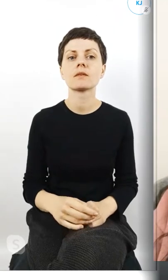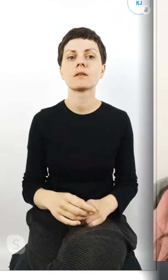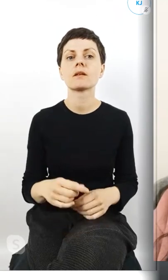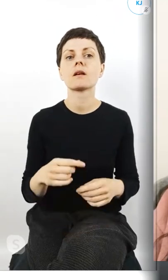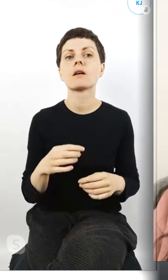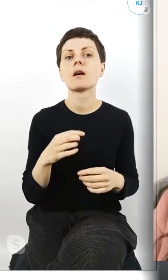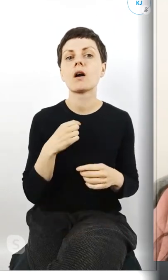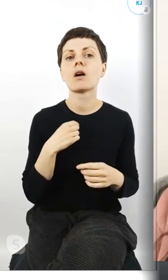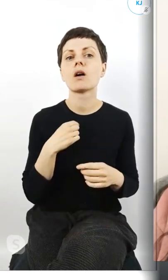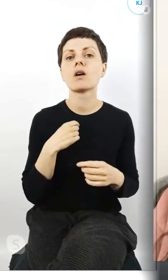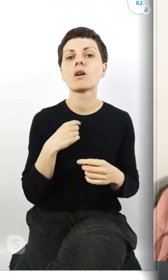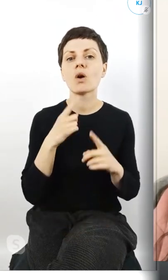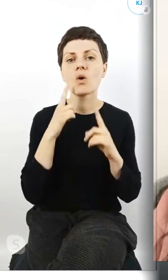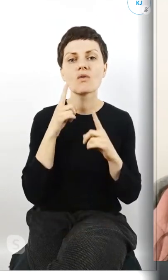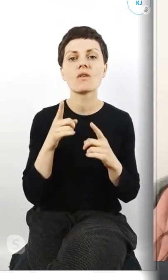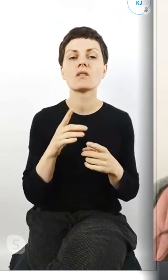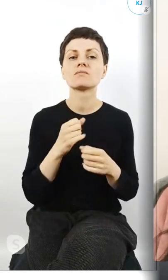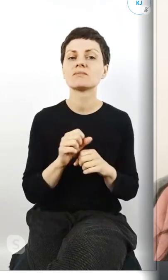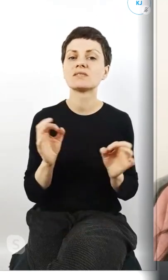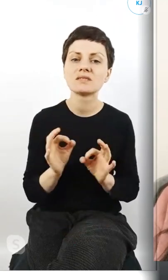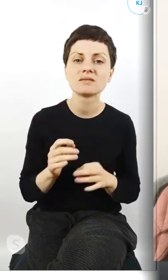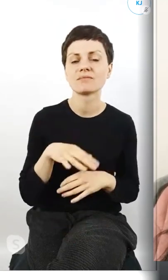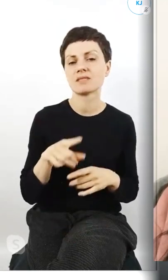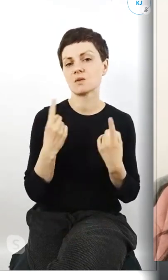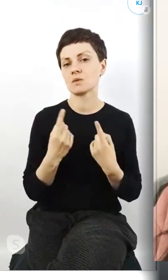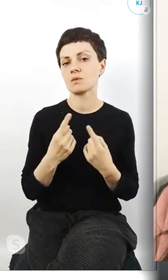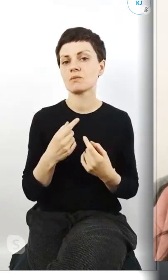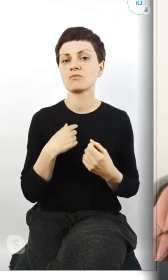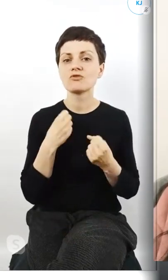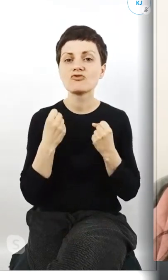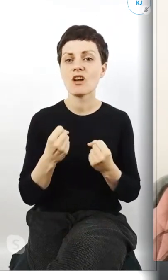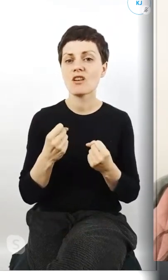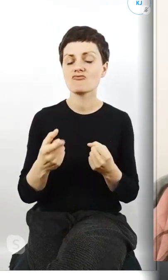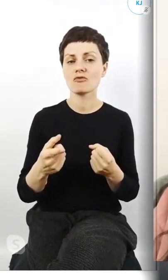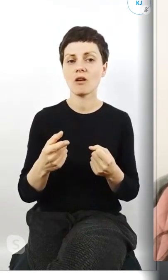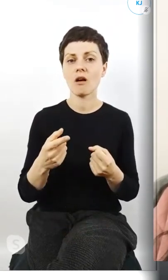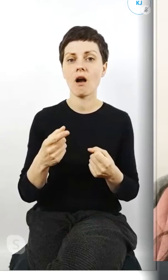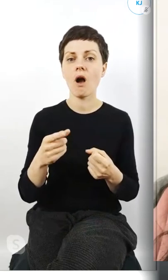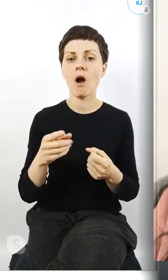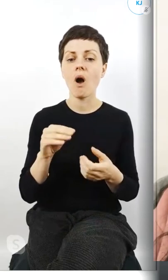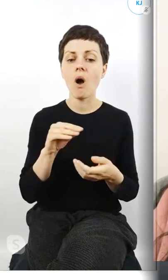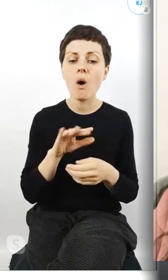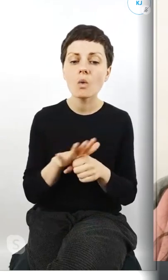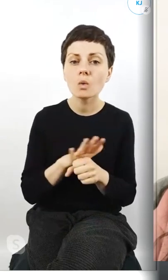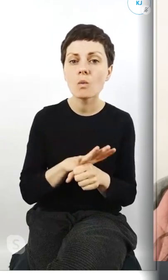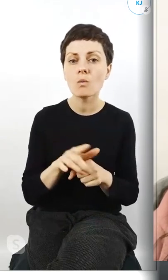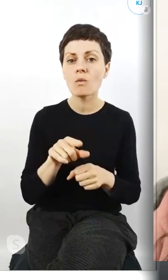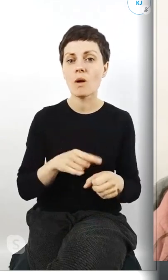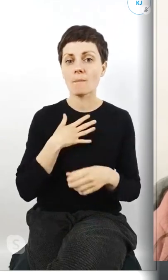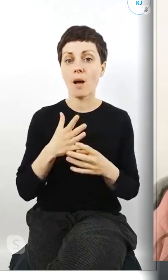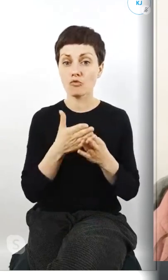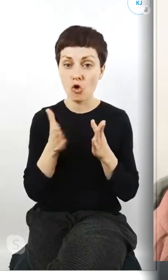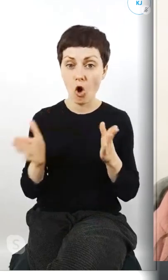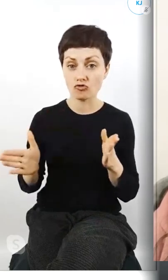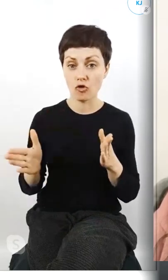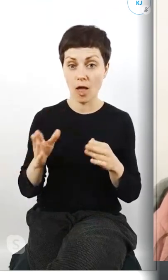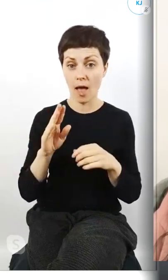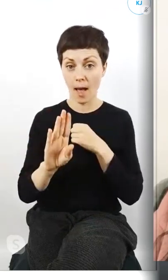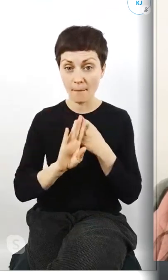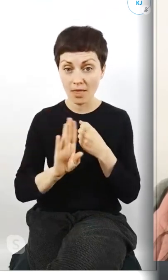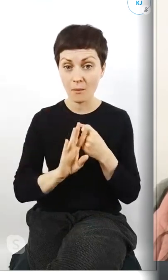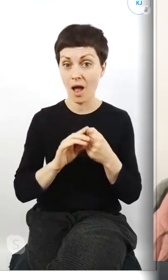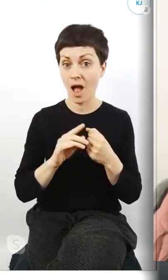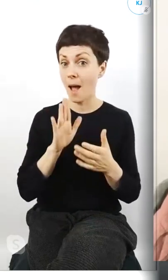dość tragiczna, ciężko mi to wszystko nadrabiać, no bo mam na przykład rozszerzoną matematykę i bez korepetycji i